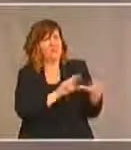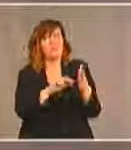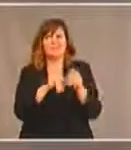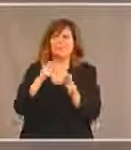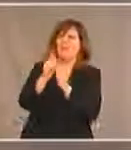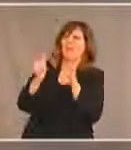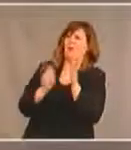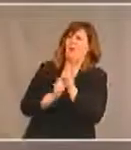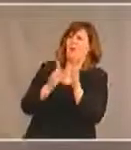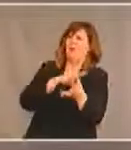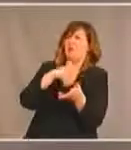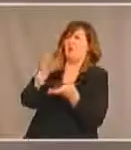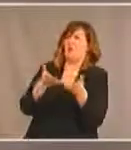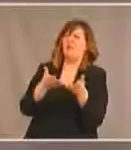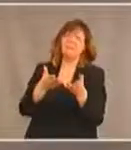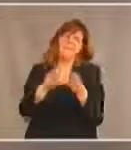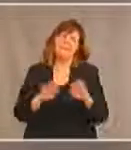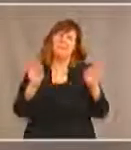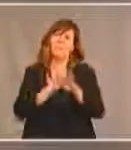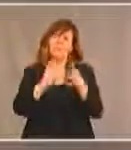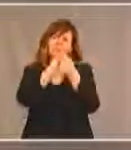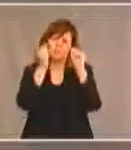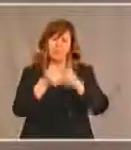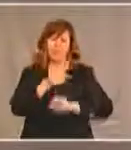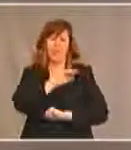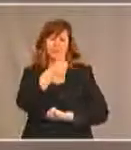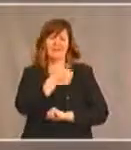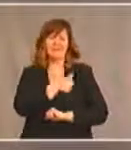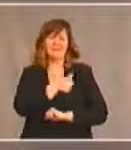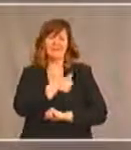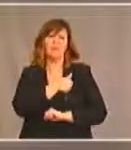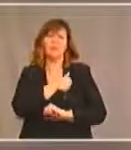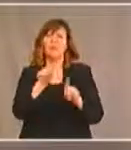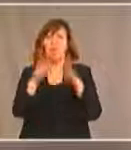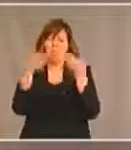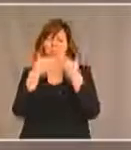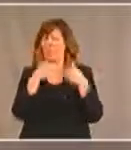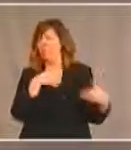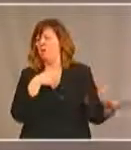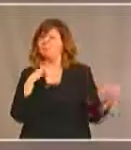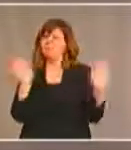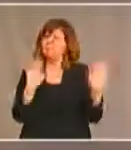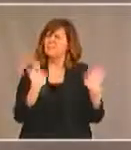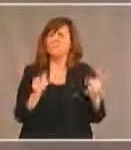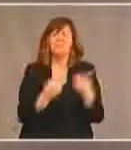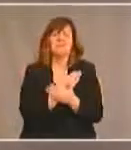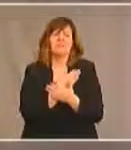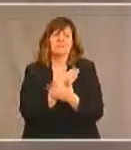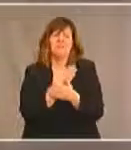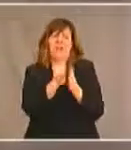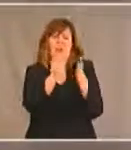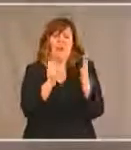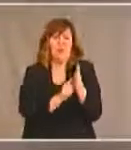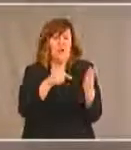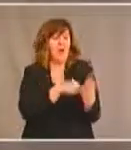nous nous rendons compte qu'il faut changer les attitudes et revoir les programmes qui existent déjà aussi. Une loi ne signifie rien si un